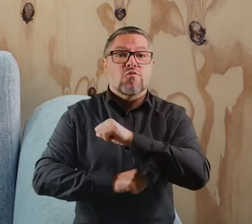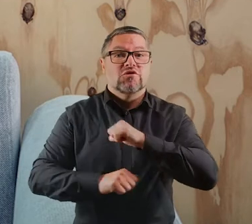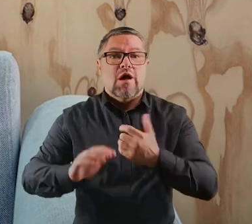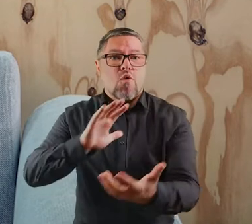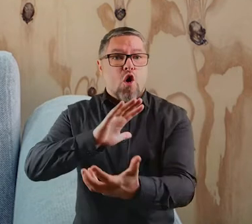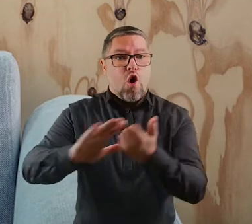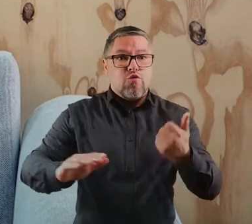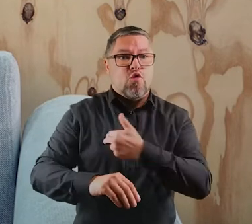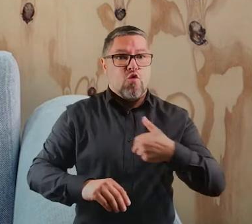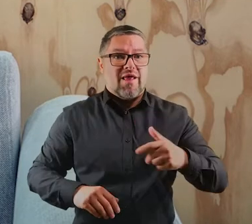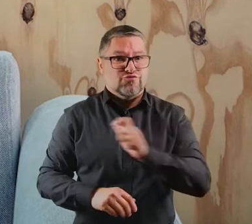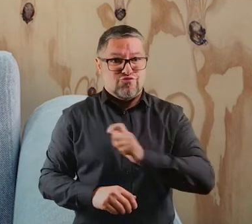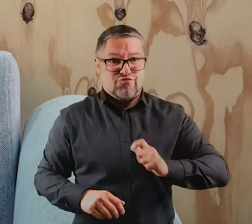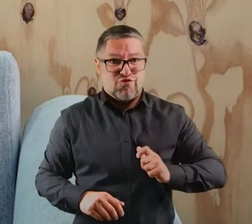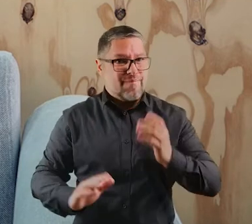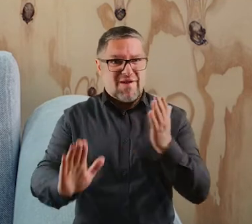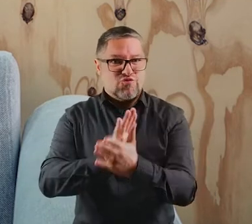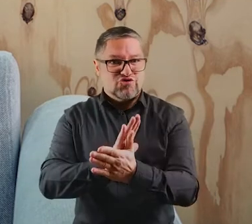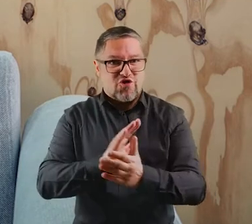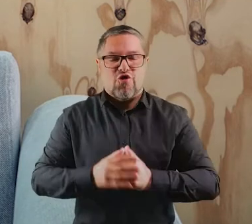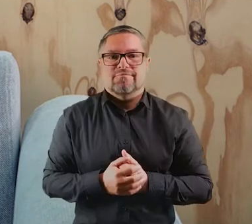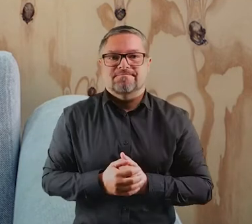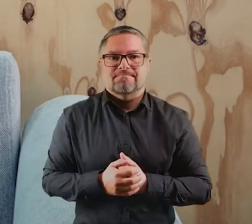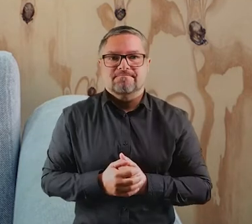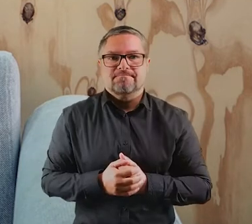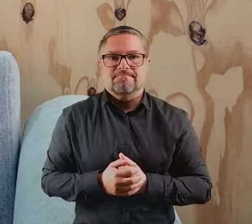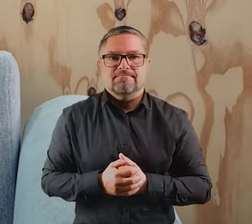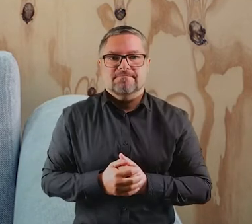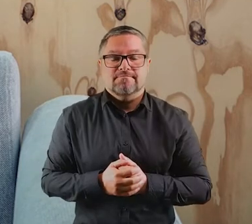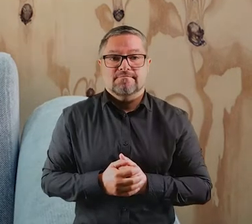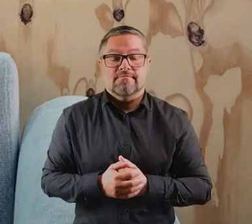lub odbieracie ją u nas w biurze bezpośrednio.